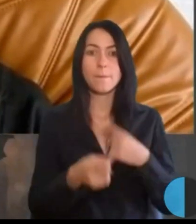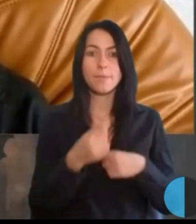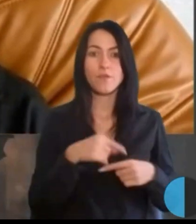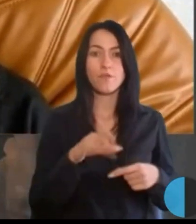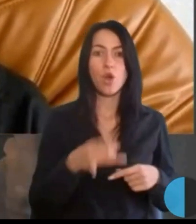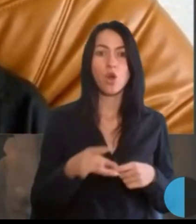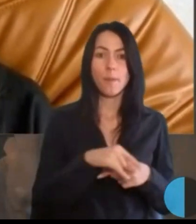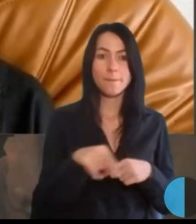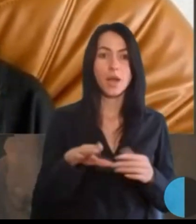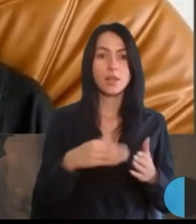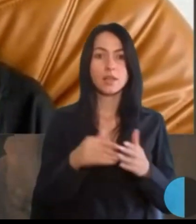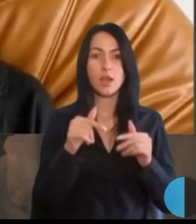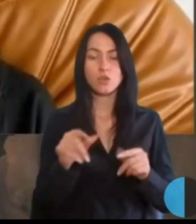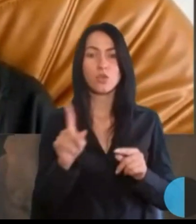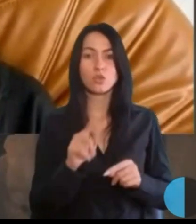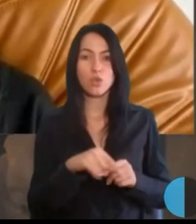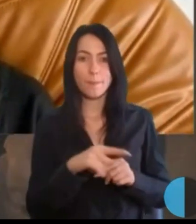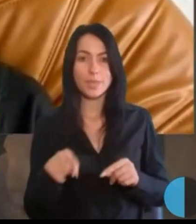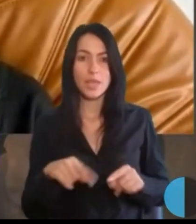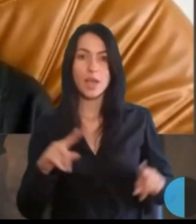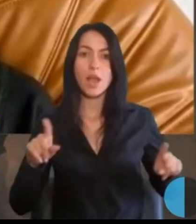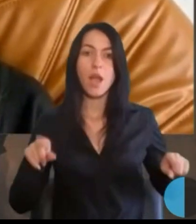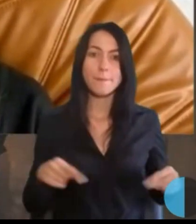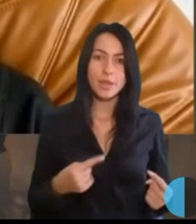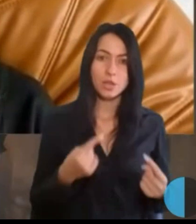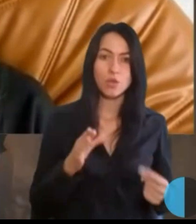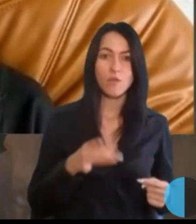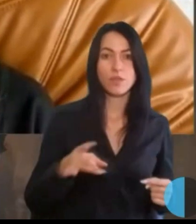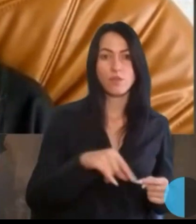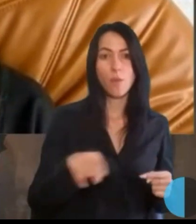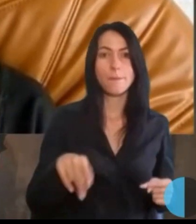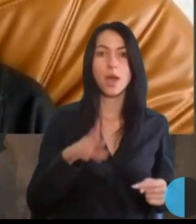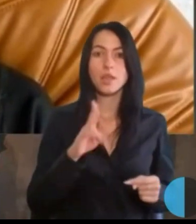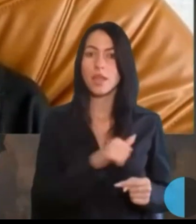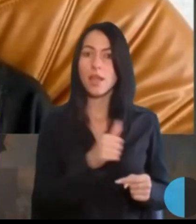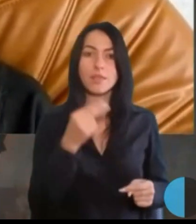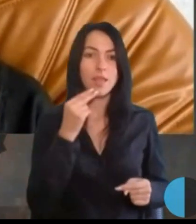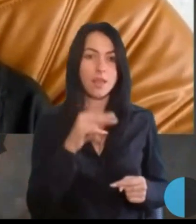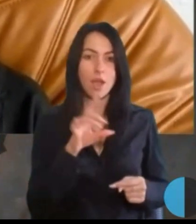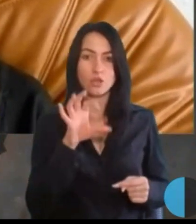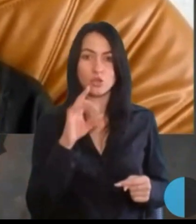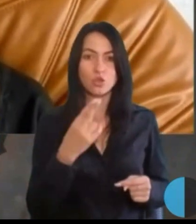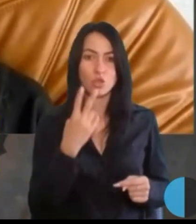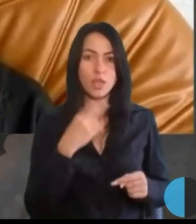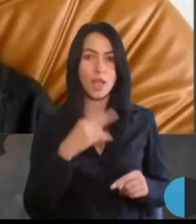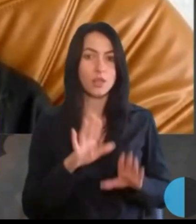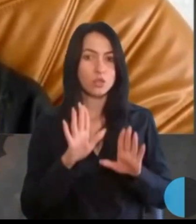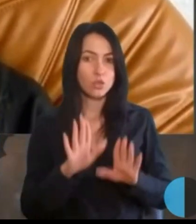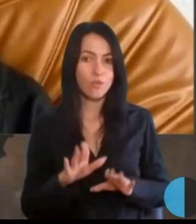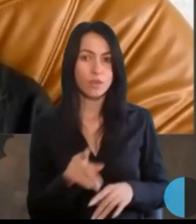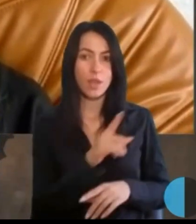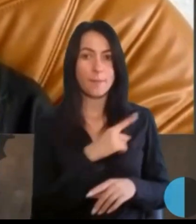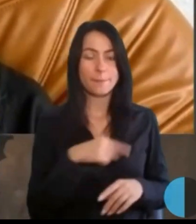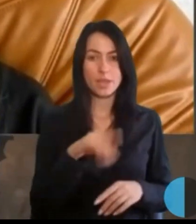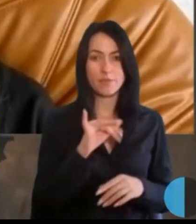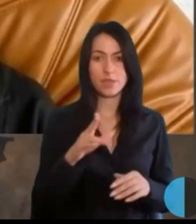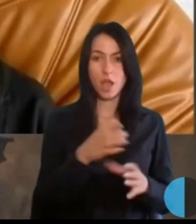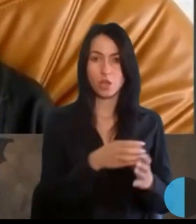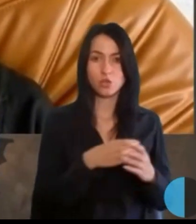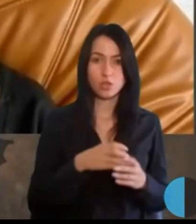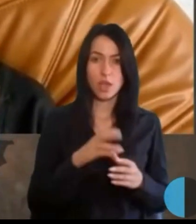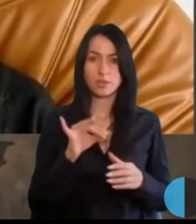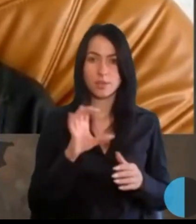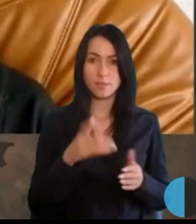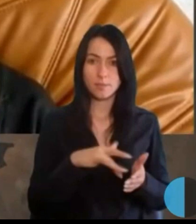реабілітовувати в громадах, як найкраще соціалізовувати. Ми від Асоціації міст звернулися так само